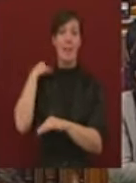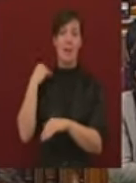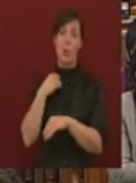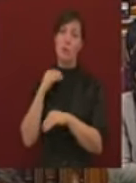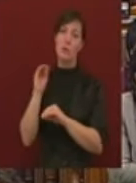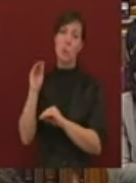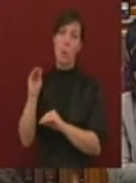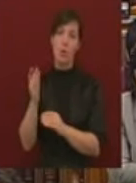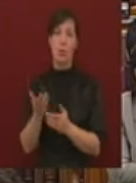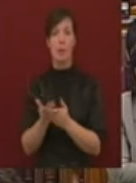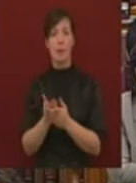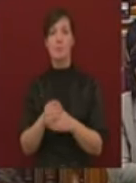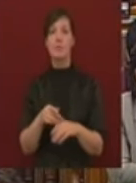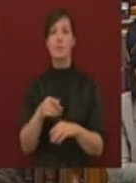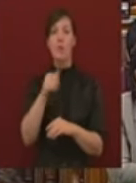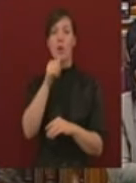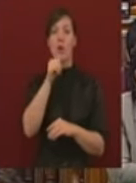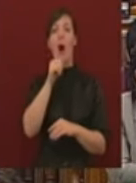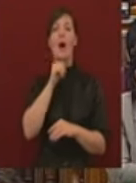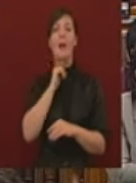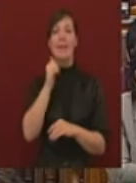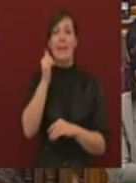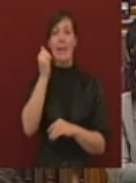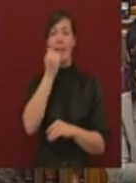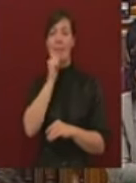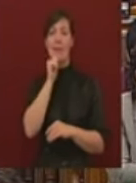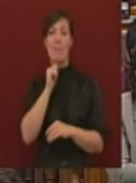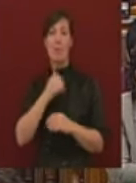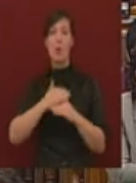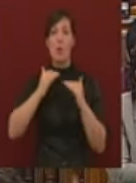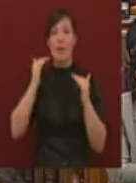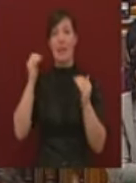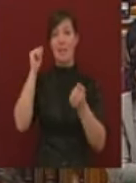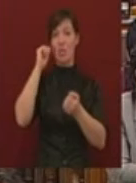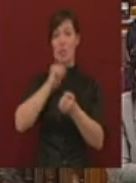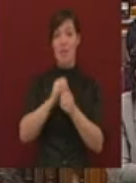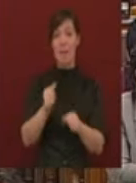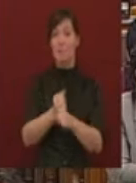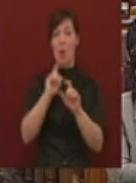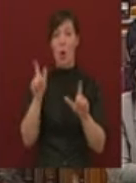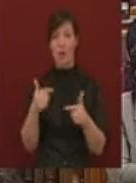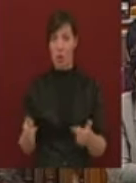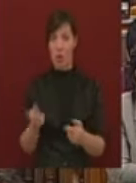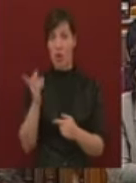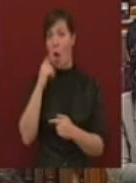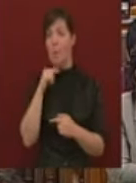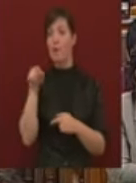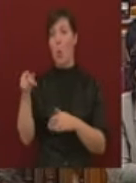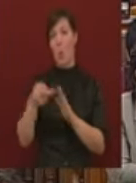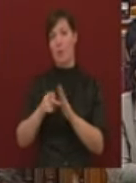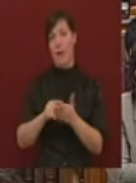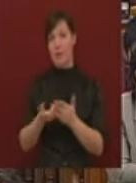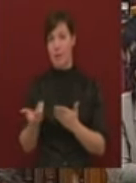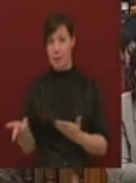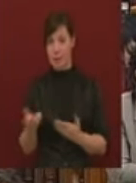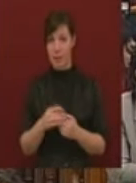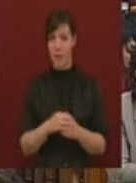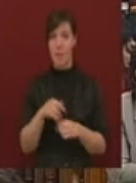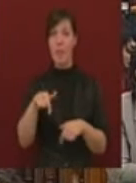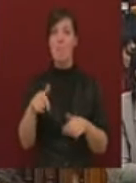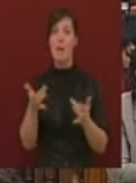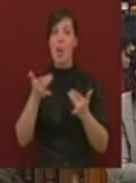az a GDP növekedési szám, amire önök ezt a költségvetést tervezték. Miniszterelnök úr, ebben a helyzetben